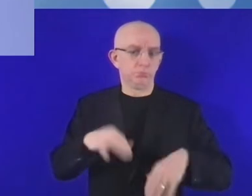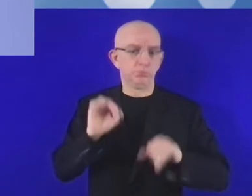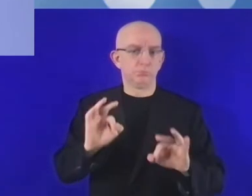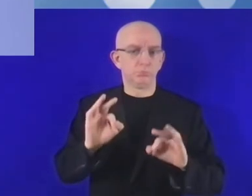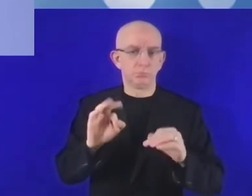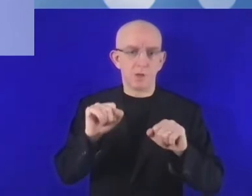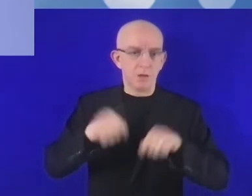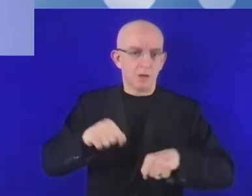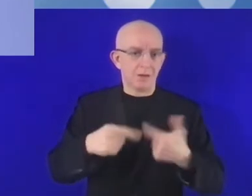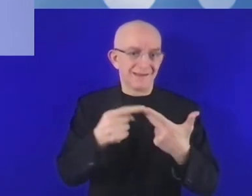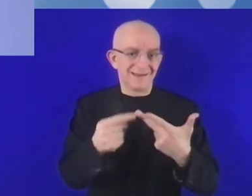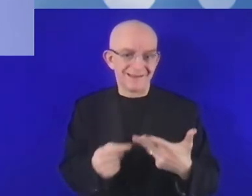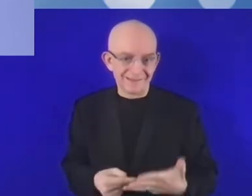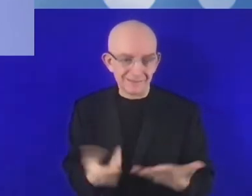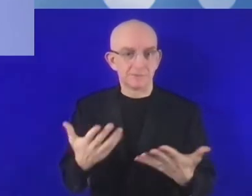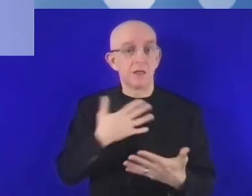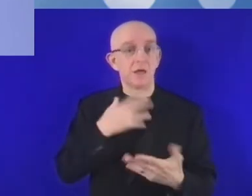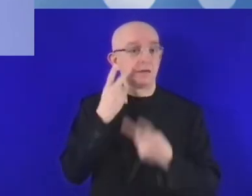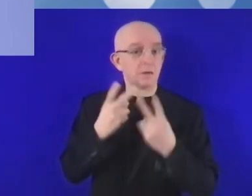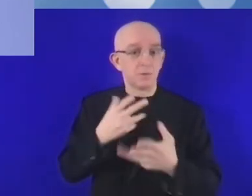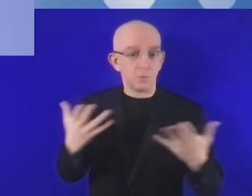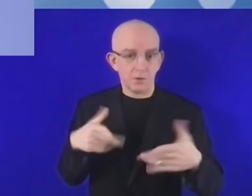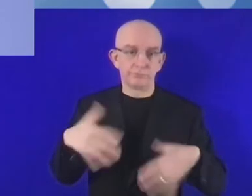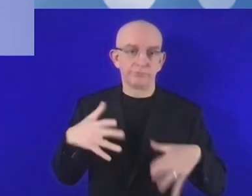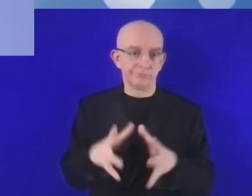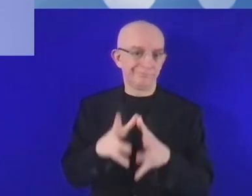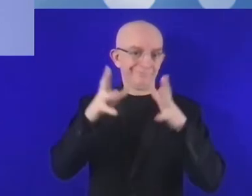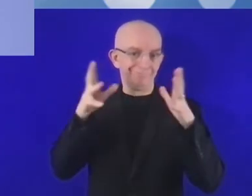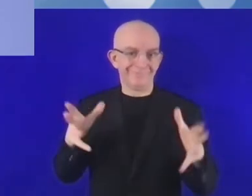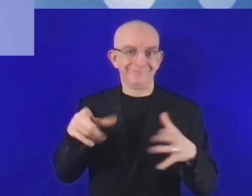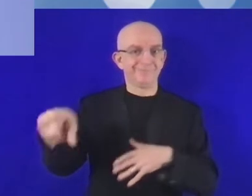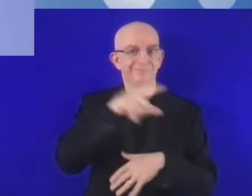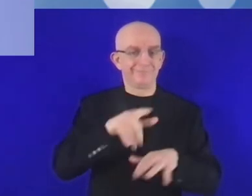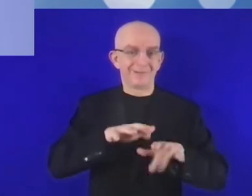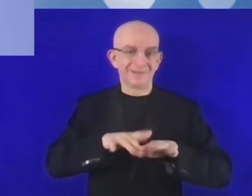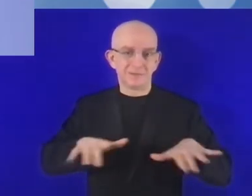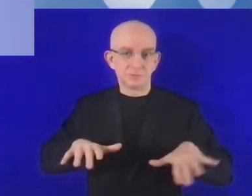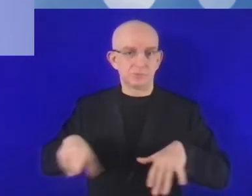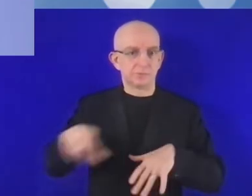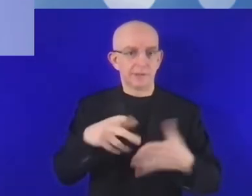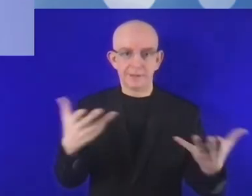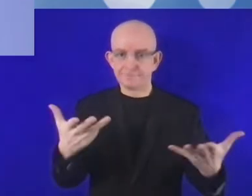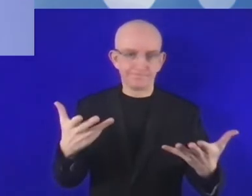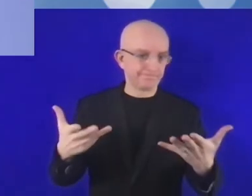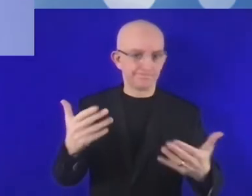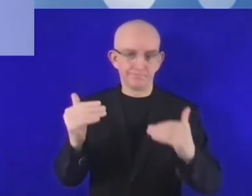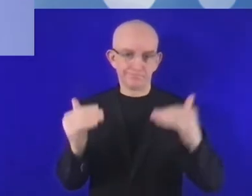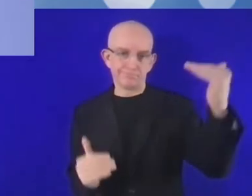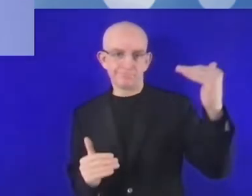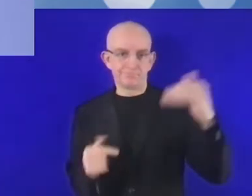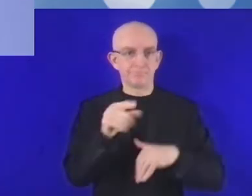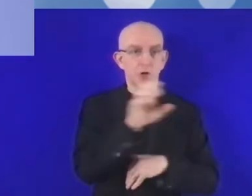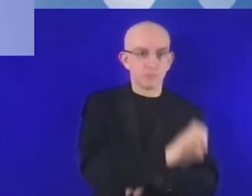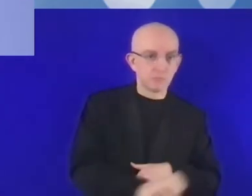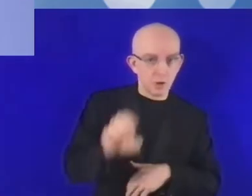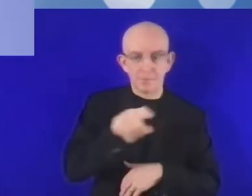cyfrowa pomiędzy Europą a innymi kluczowymi gospodarkami. I